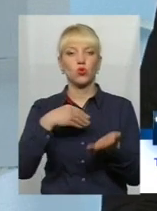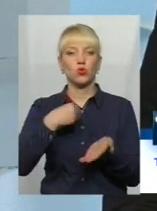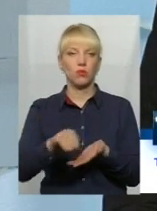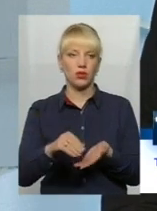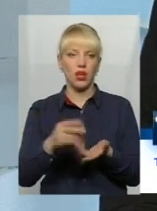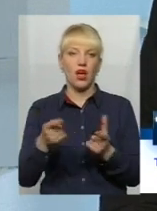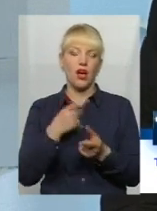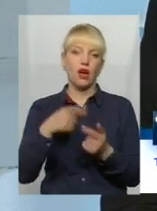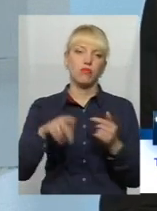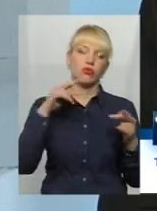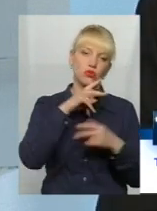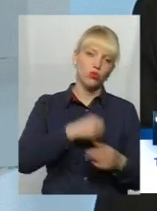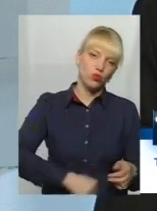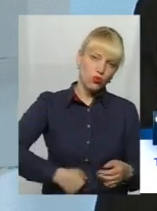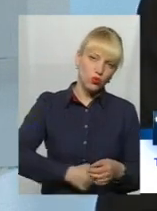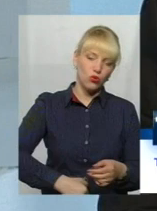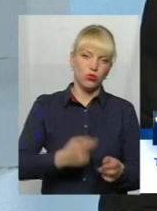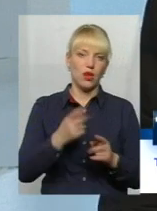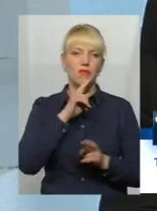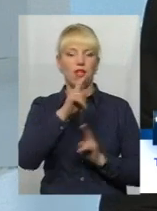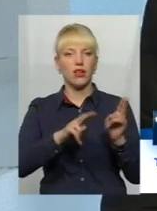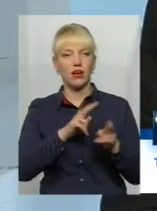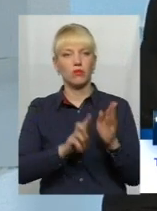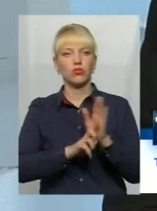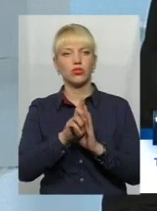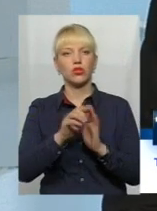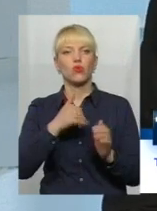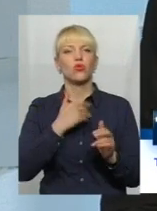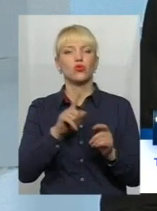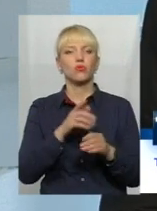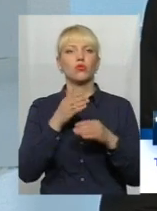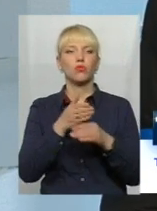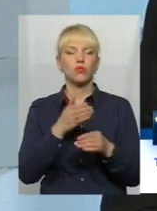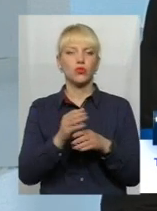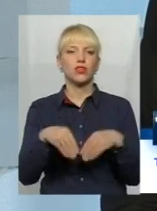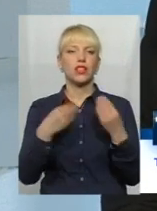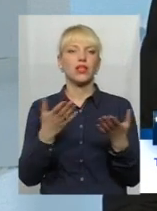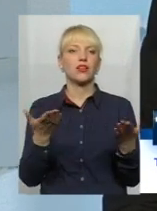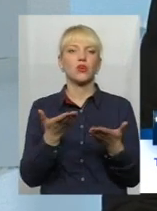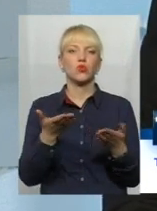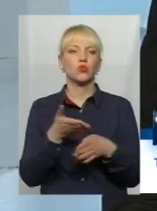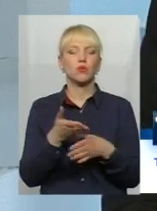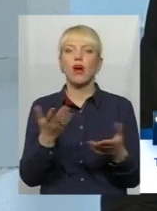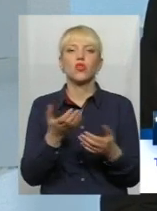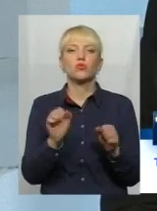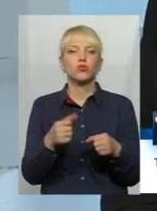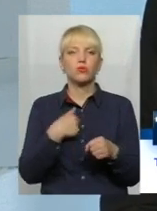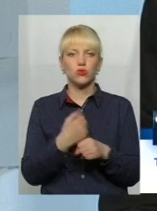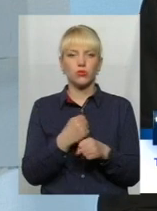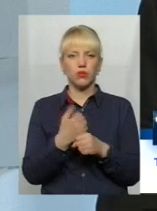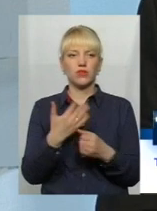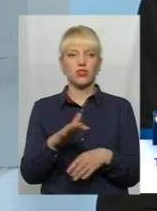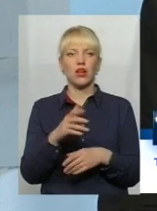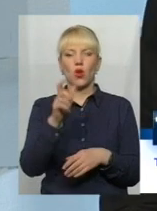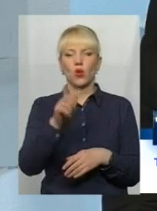або з утруєннями, або з скаргами, з наріканнями приходять, починають, хочуть, щоб їм допомогти, якось надати допомогу, а що ми можемо зробити, як там вже ніхтої